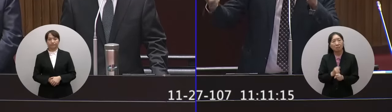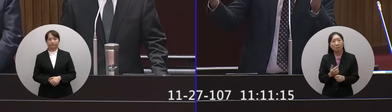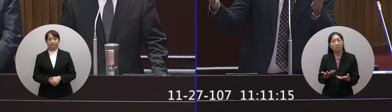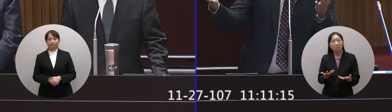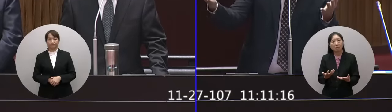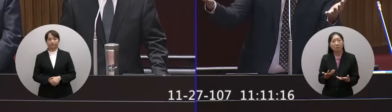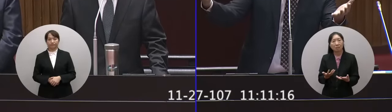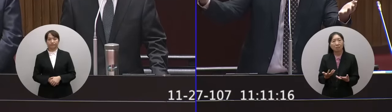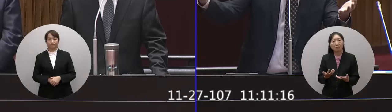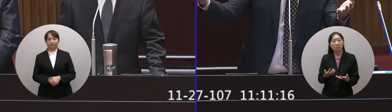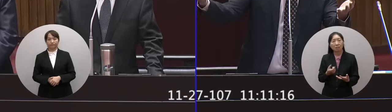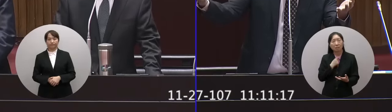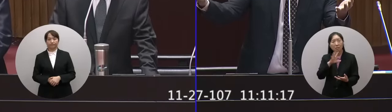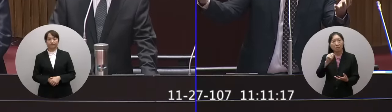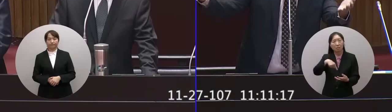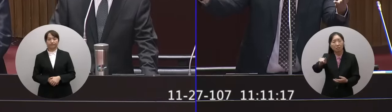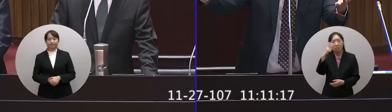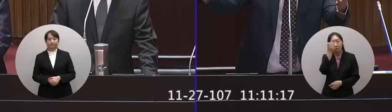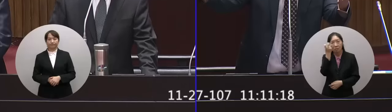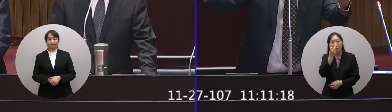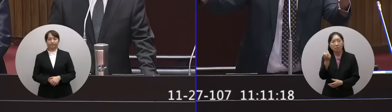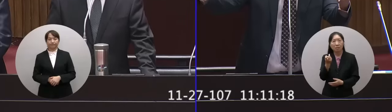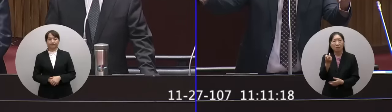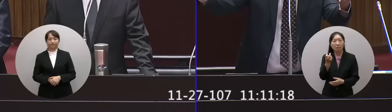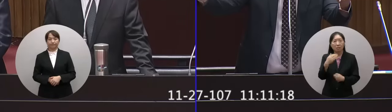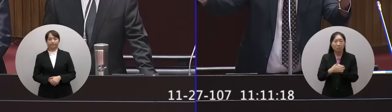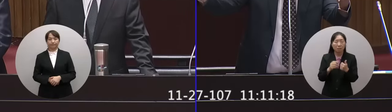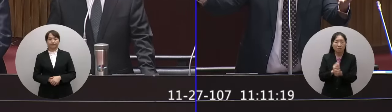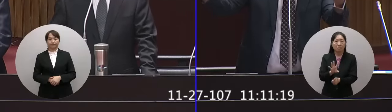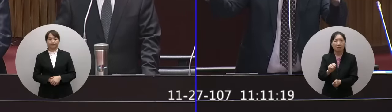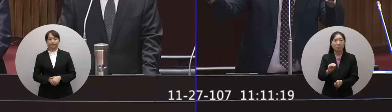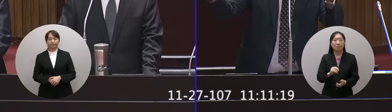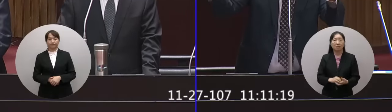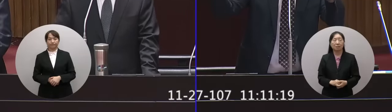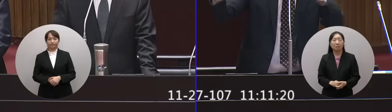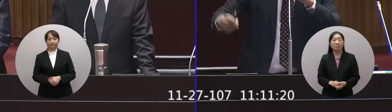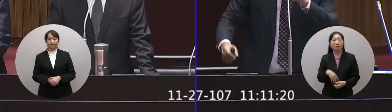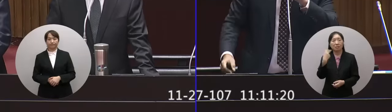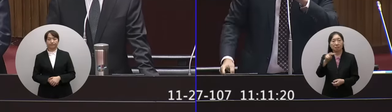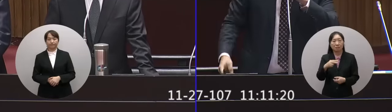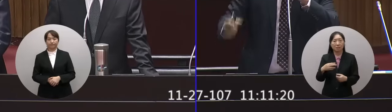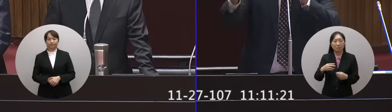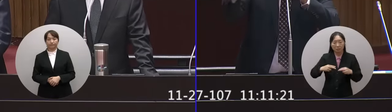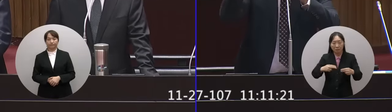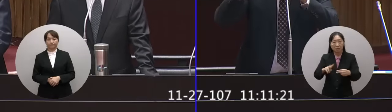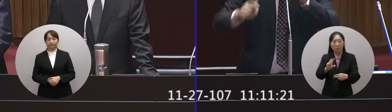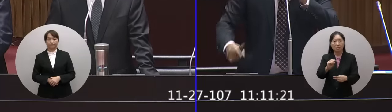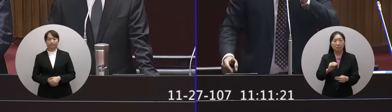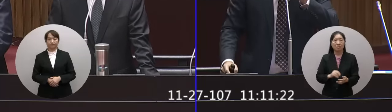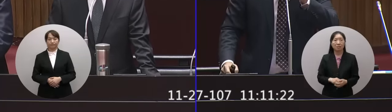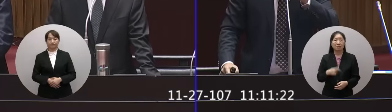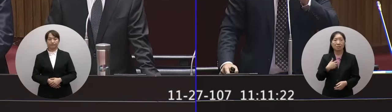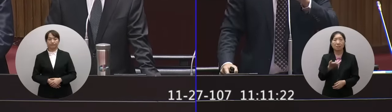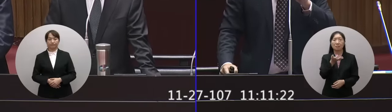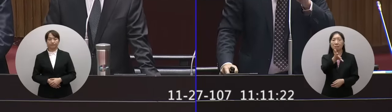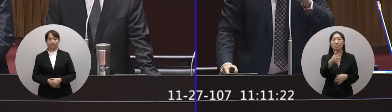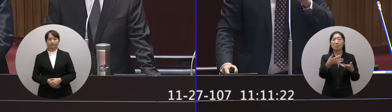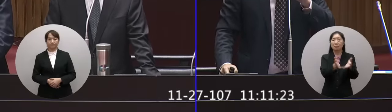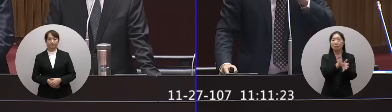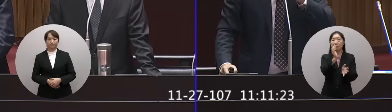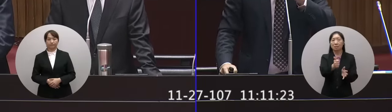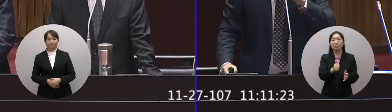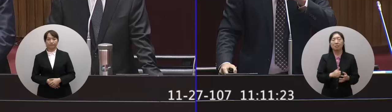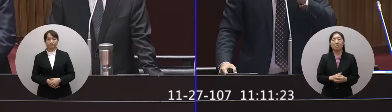做過什麼樣子的管理做過什麼樣的保養做過什麼樣的維修剛剛我問部長說好